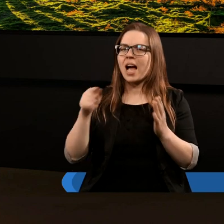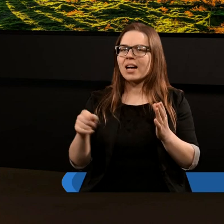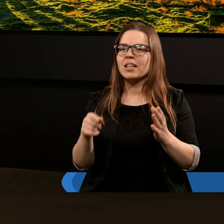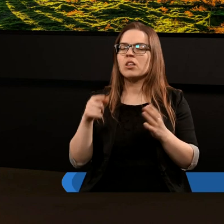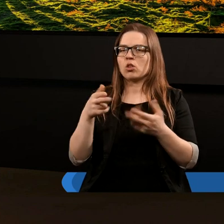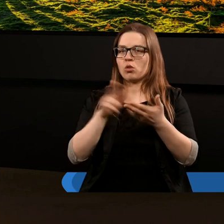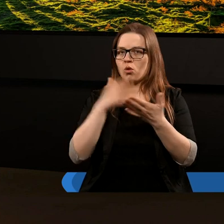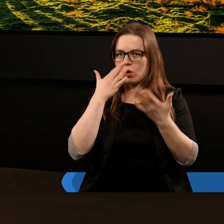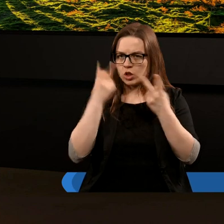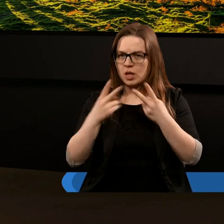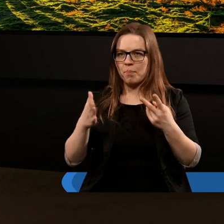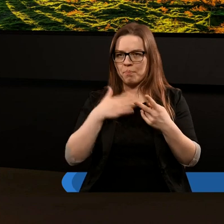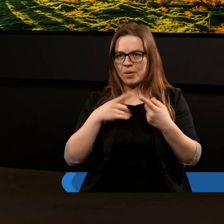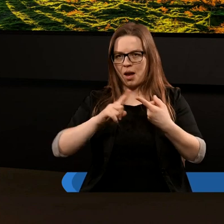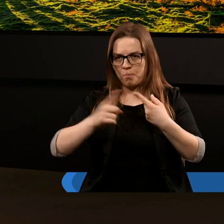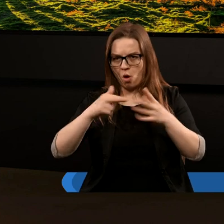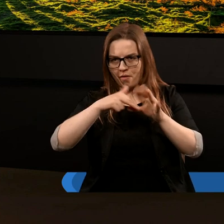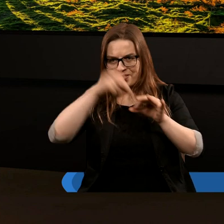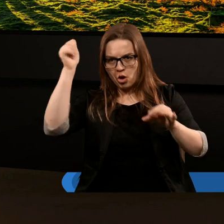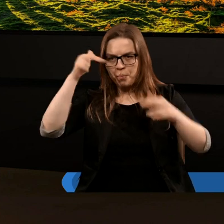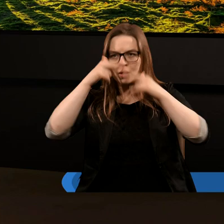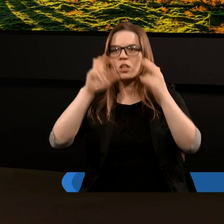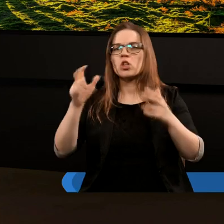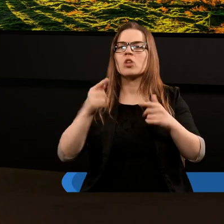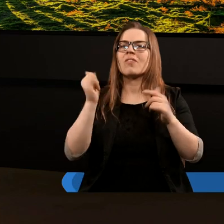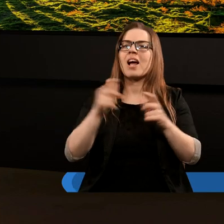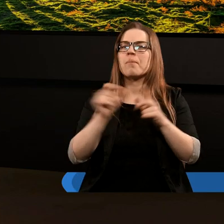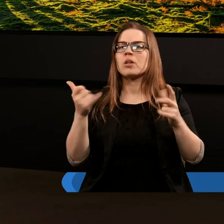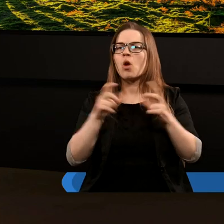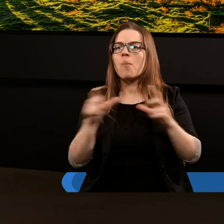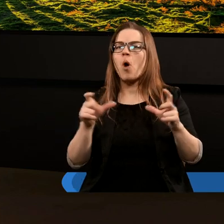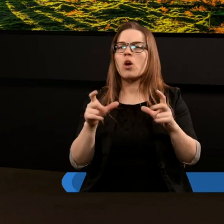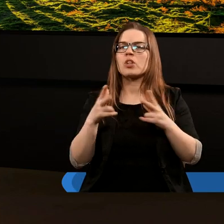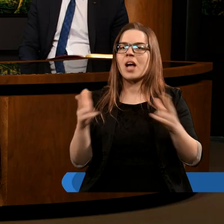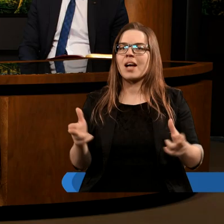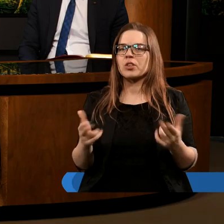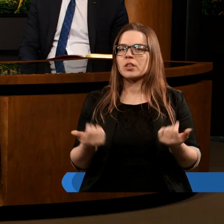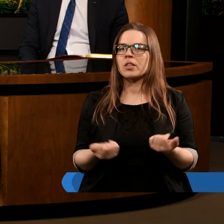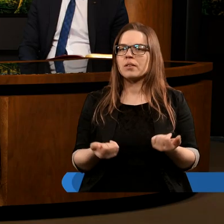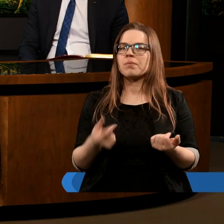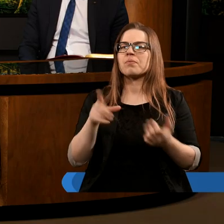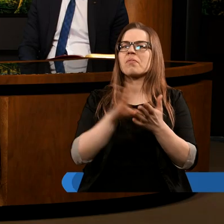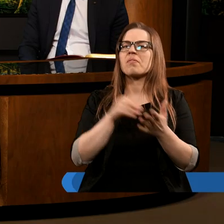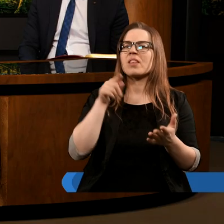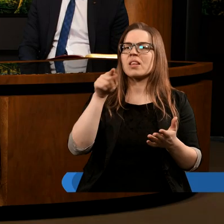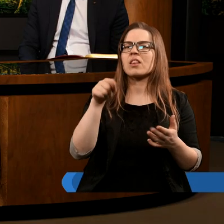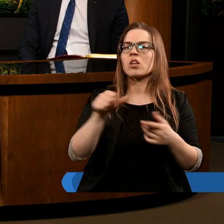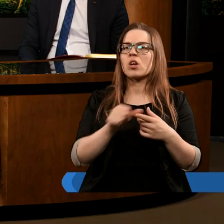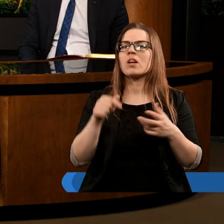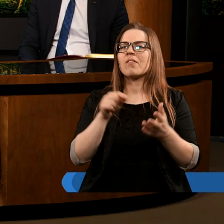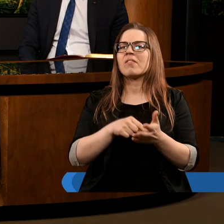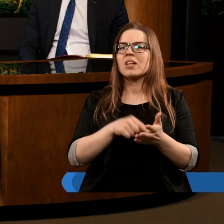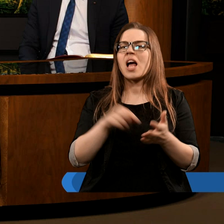historia, o której czytamy, miała miejsce po wstąpieniu do nieba Jezusa, czy w jakimś innym okresie czas? Według mnie to jest